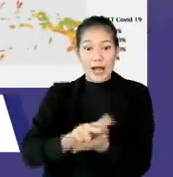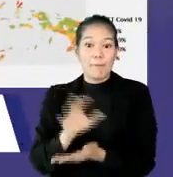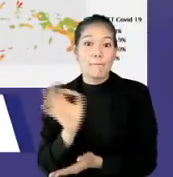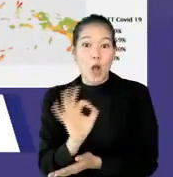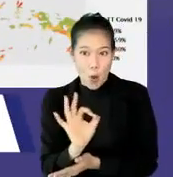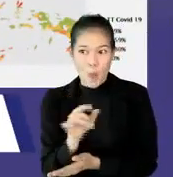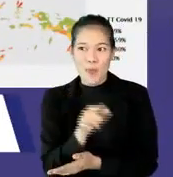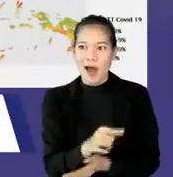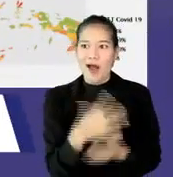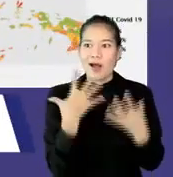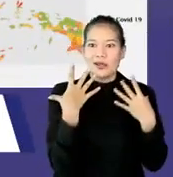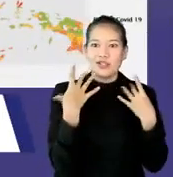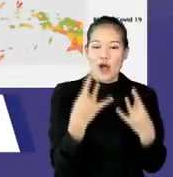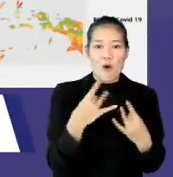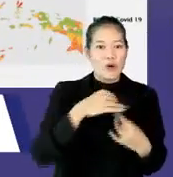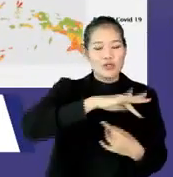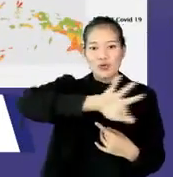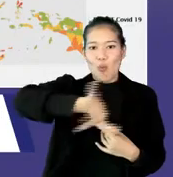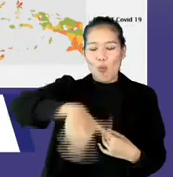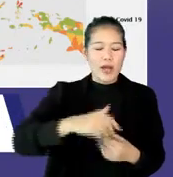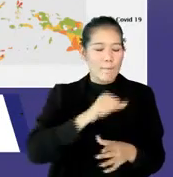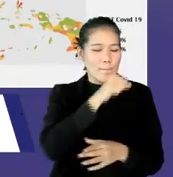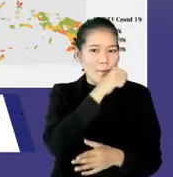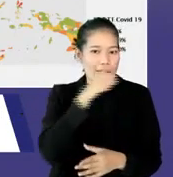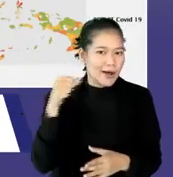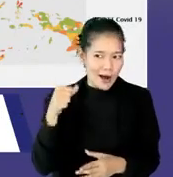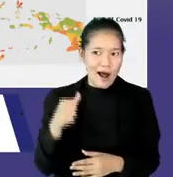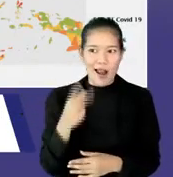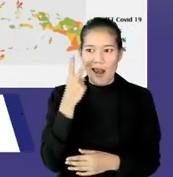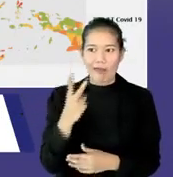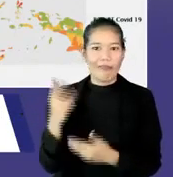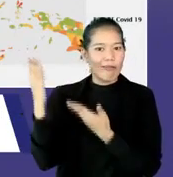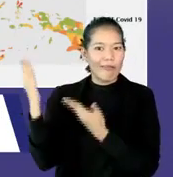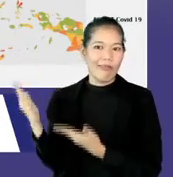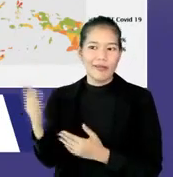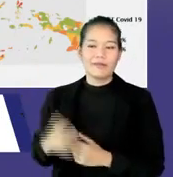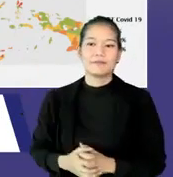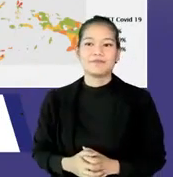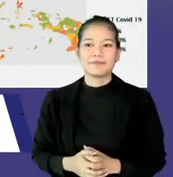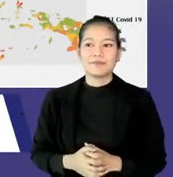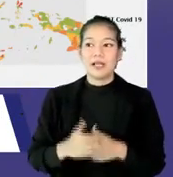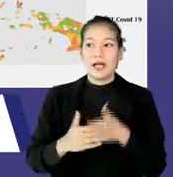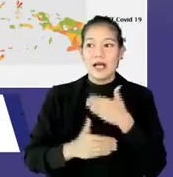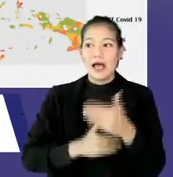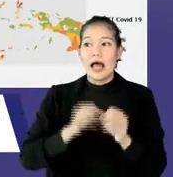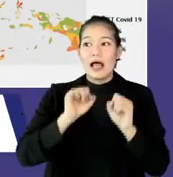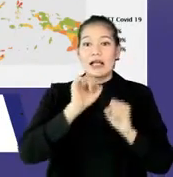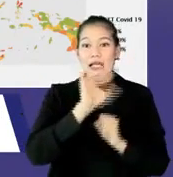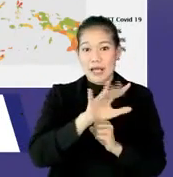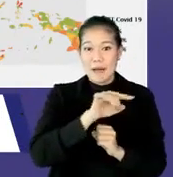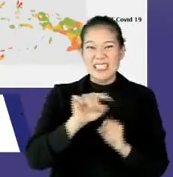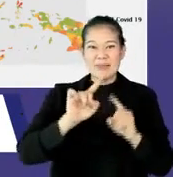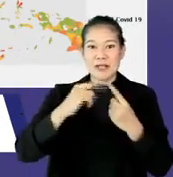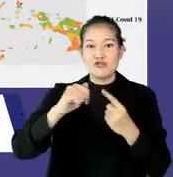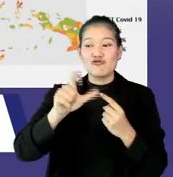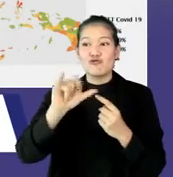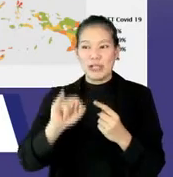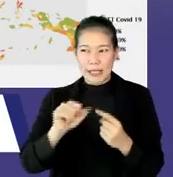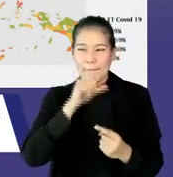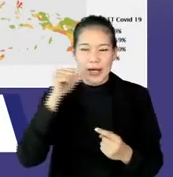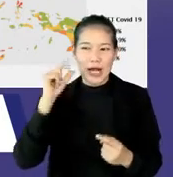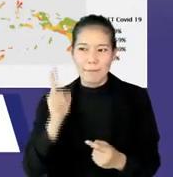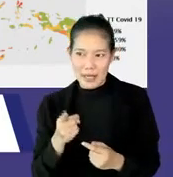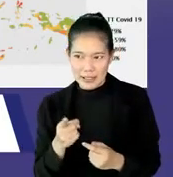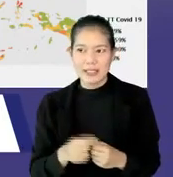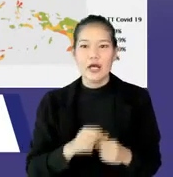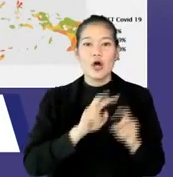Pulau Jawa tuh kayak kebakaran, merah semua Dr. Lola. Bisa kita lihat lah ya, merah semua. Masuk ke 5-11 Juli masih merah, 12